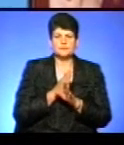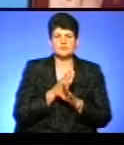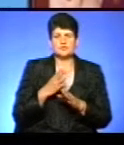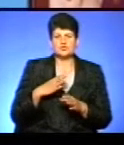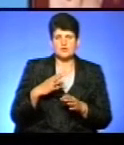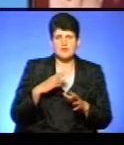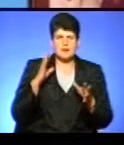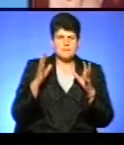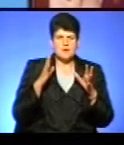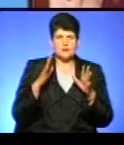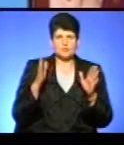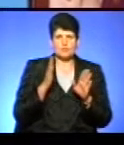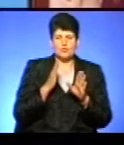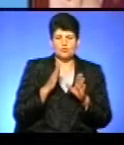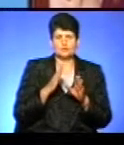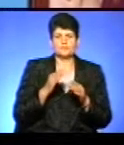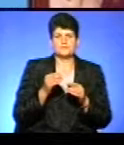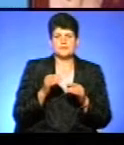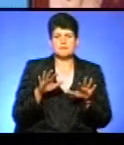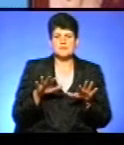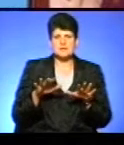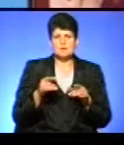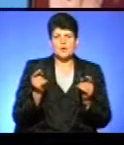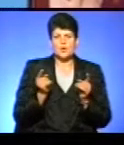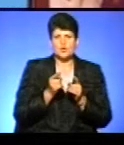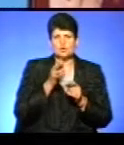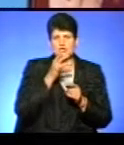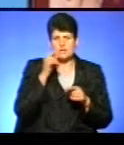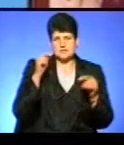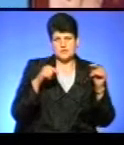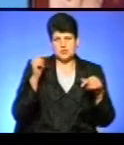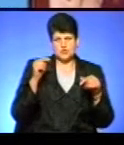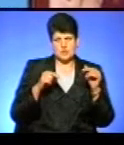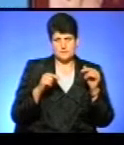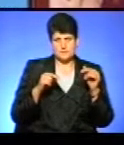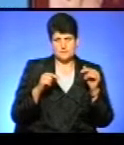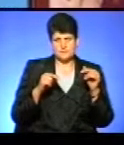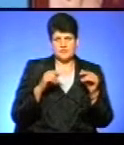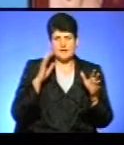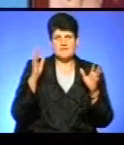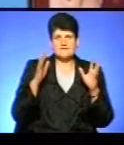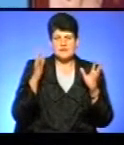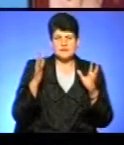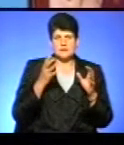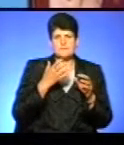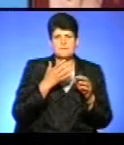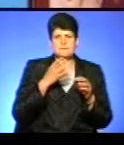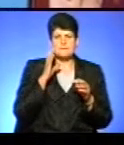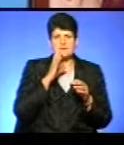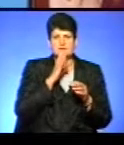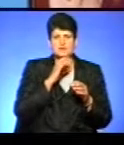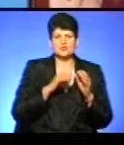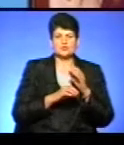чекаємо хмарну погоду з проясненнями, місцями з короткочасними грузовими дощами. Вітер північно-східного напрямку